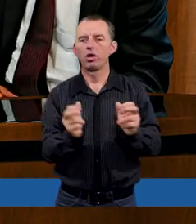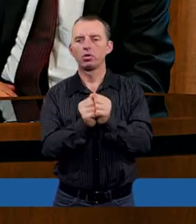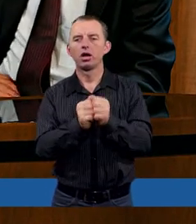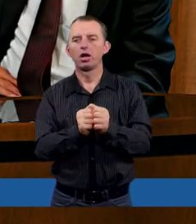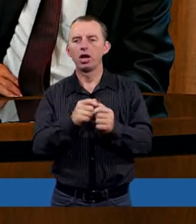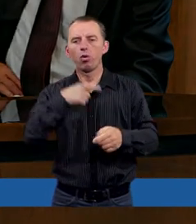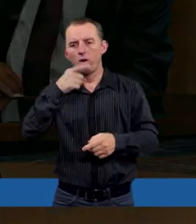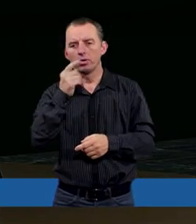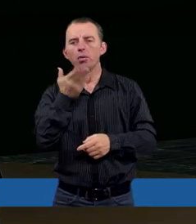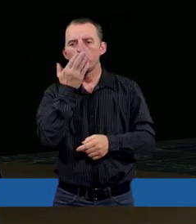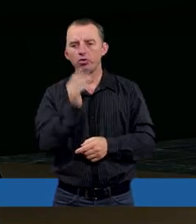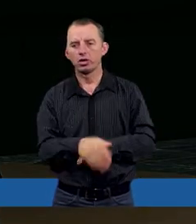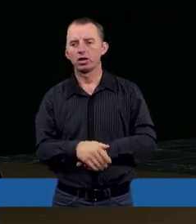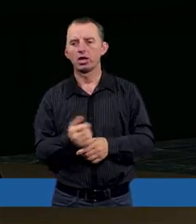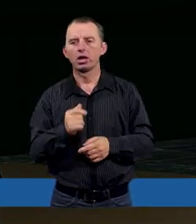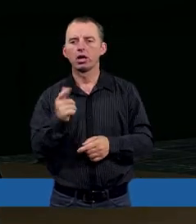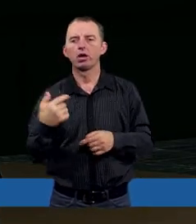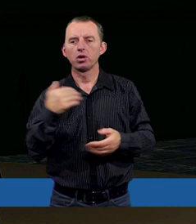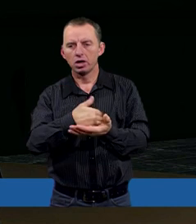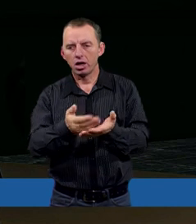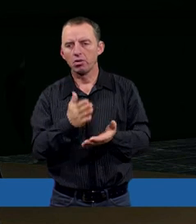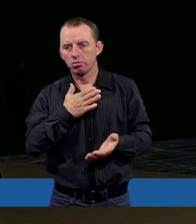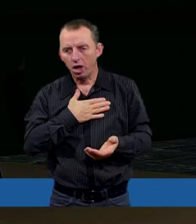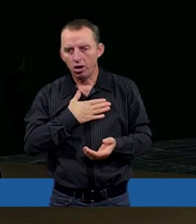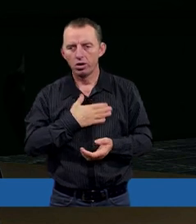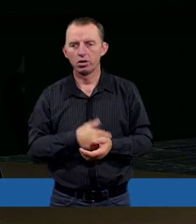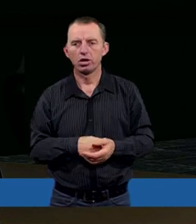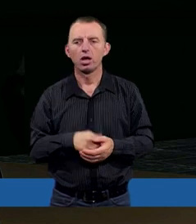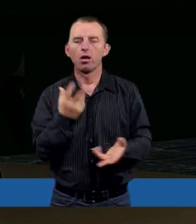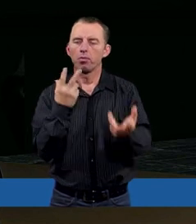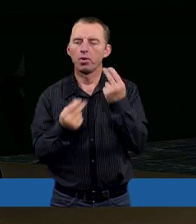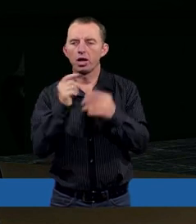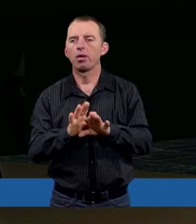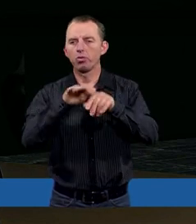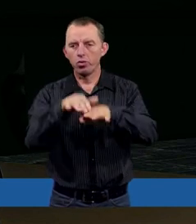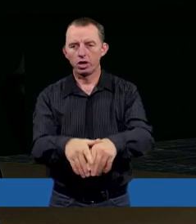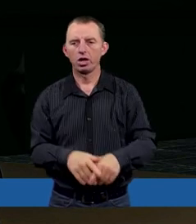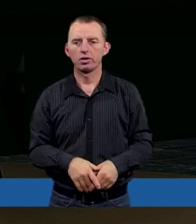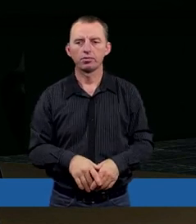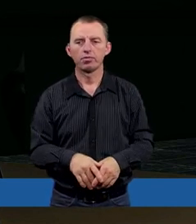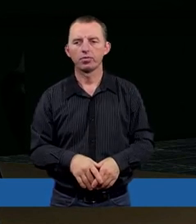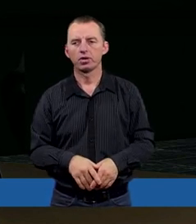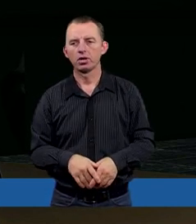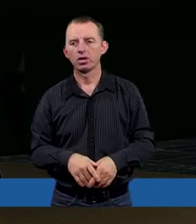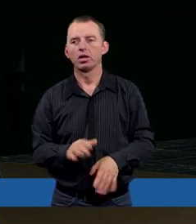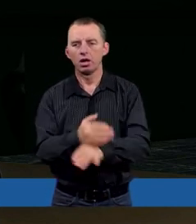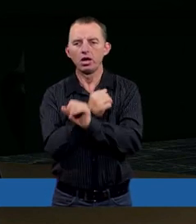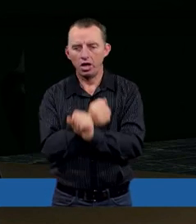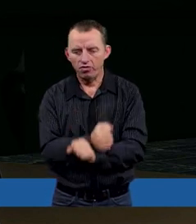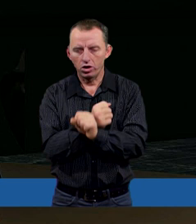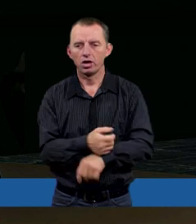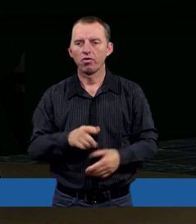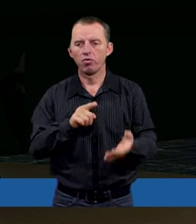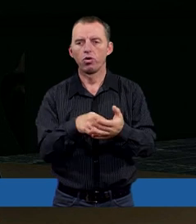kłamstwa, bo mówili, że wyszli z kraju miodem i mlekiem płynącym. To był Egipt, gdzie byli niewolnikami. No